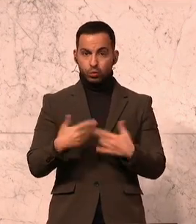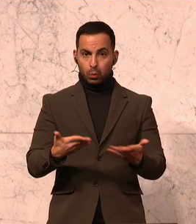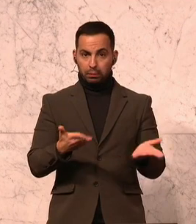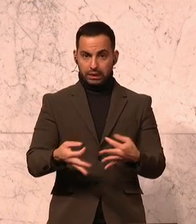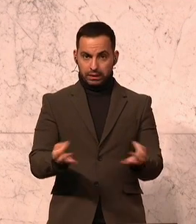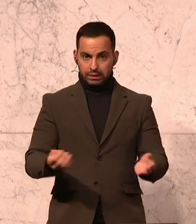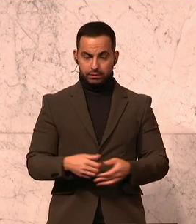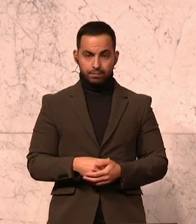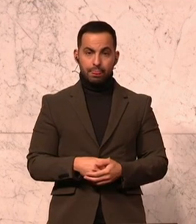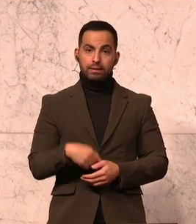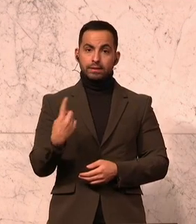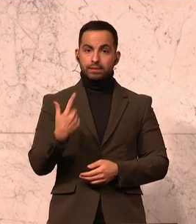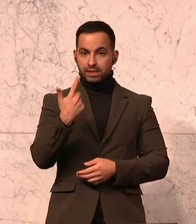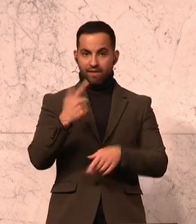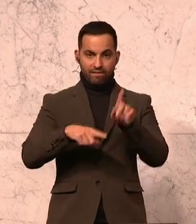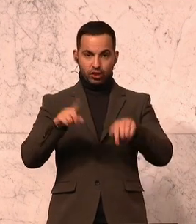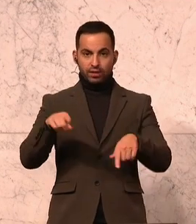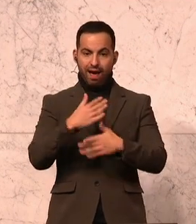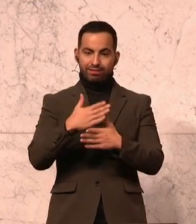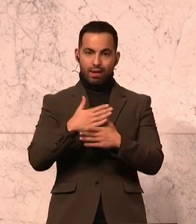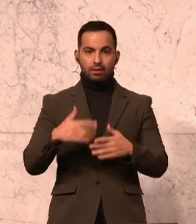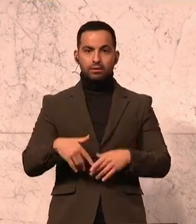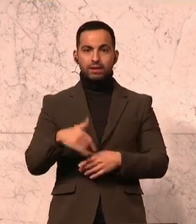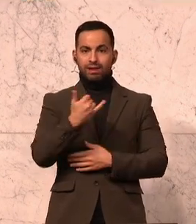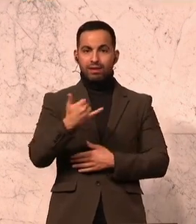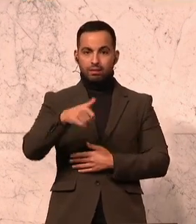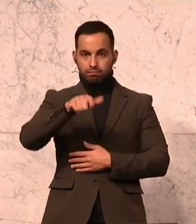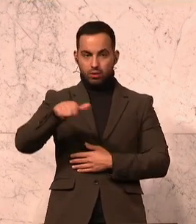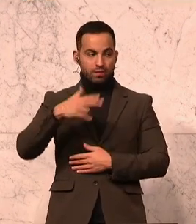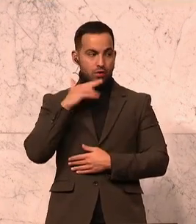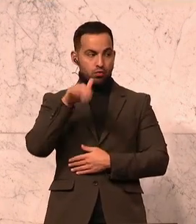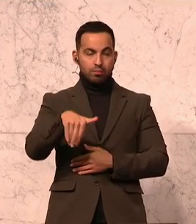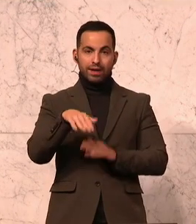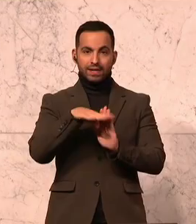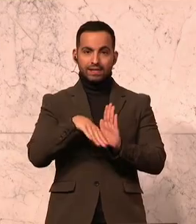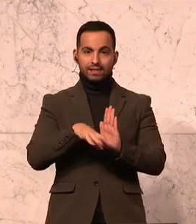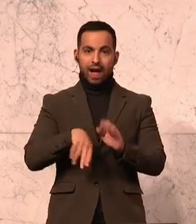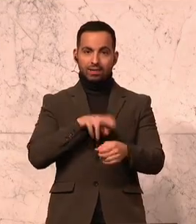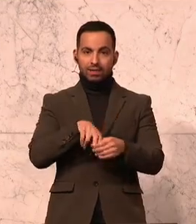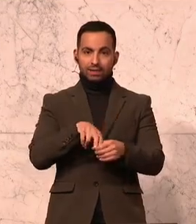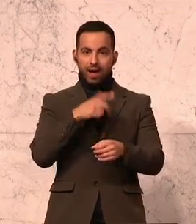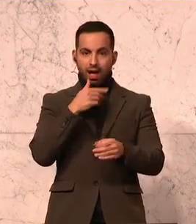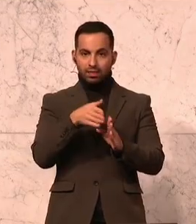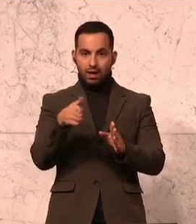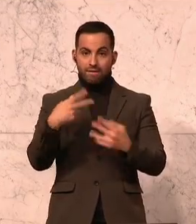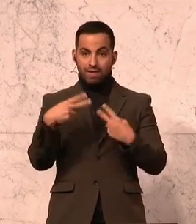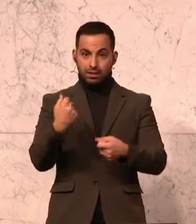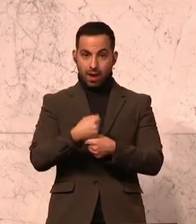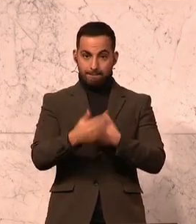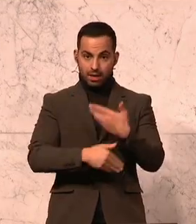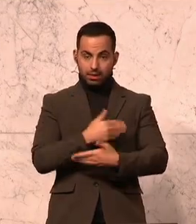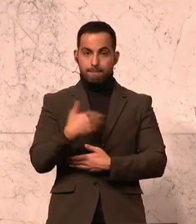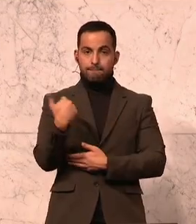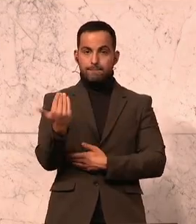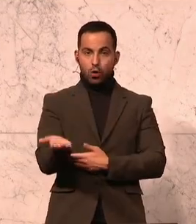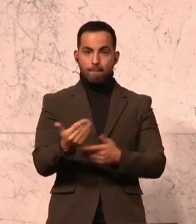Sie haben nämlich hier zwei verschiedene Anteile. Also jene Personen, die über das gesetzliche Antrittsalter hinaus weiterarbeiten, die